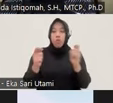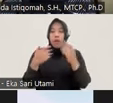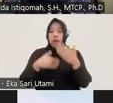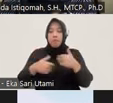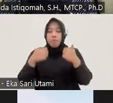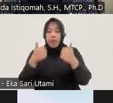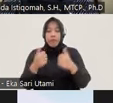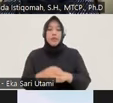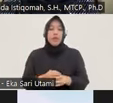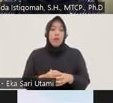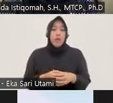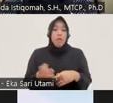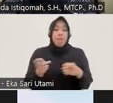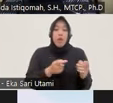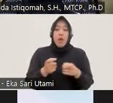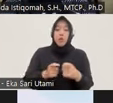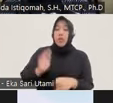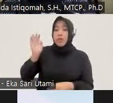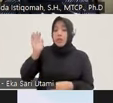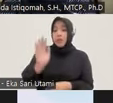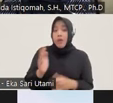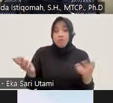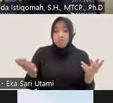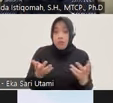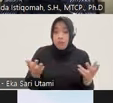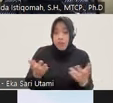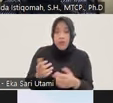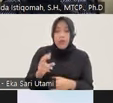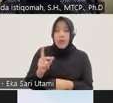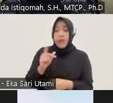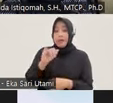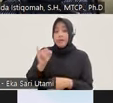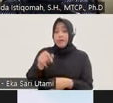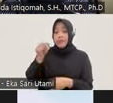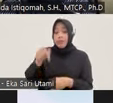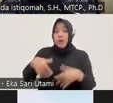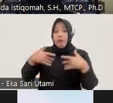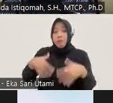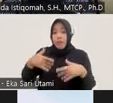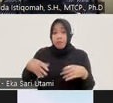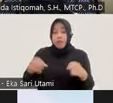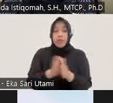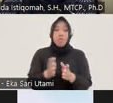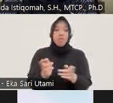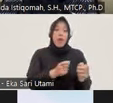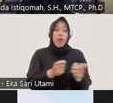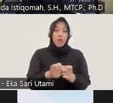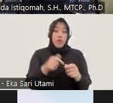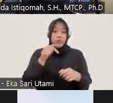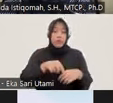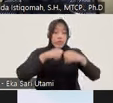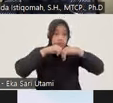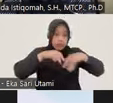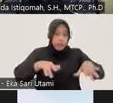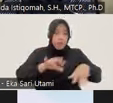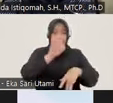bagaimana pengaturan yang kedepan nah karena RJ ini praktik dan pengaturannya itu tersebar di dalam